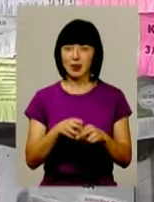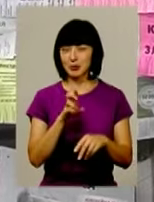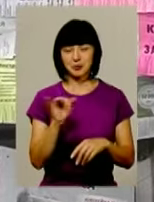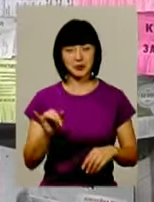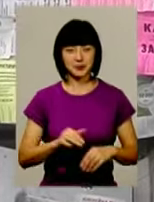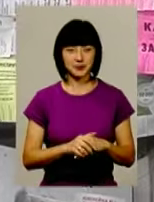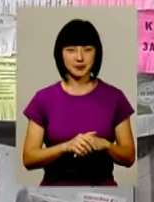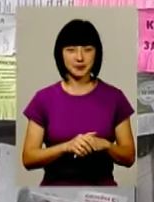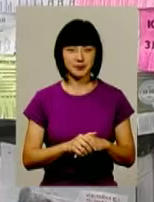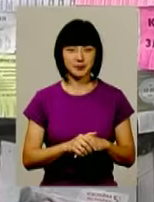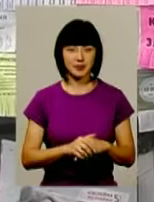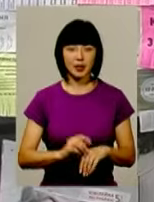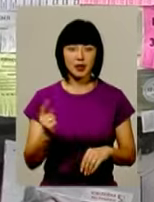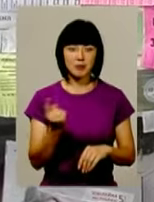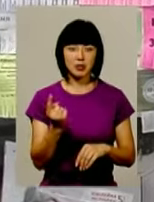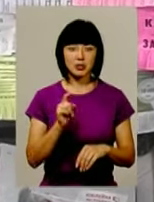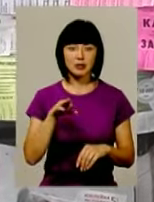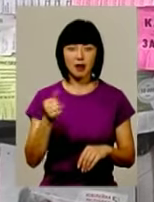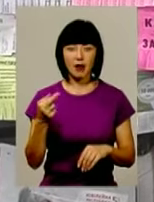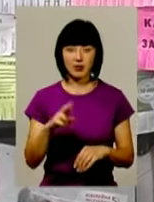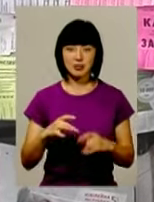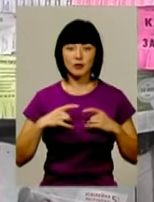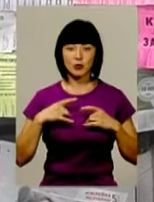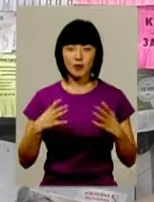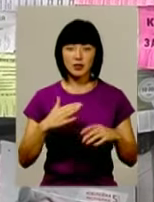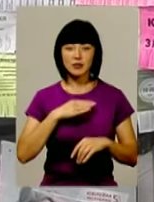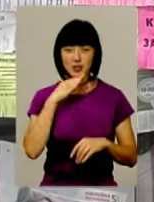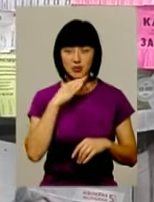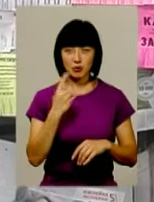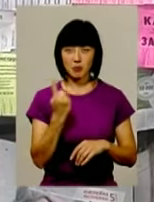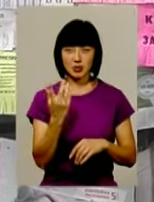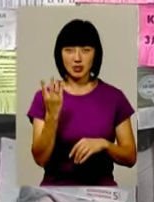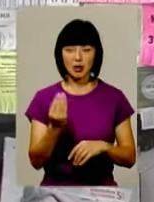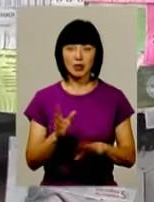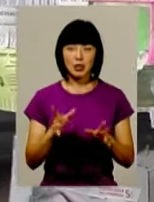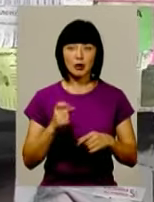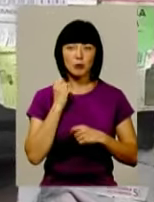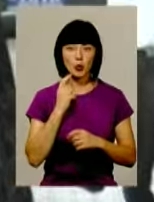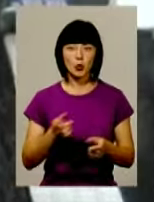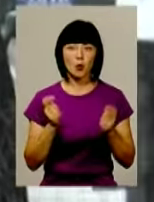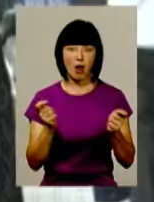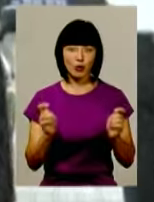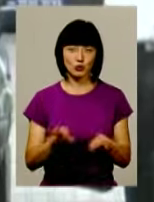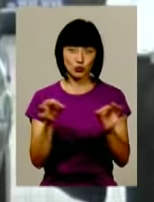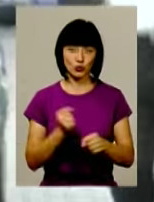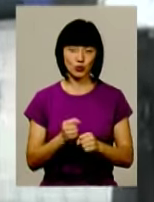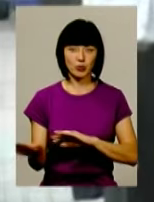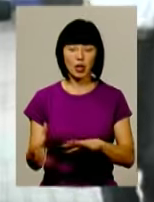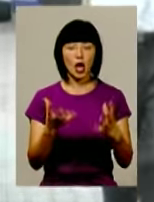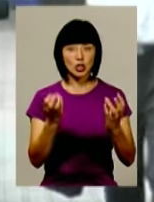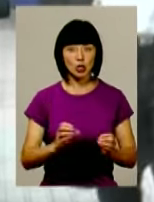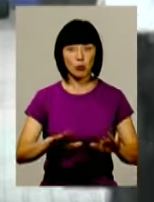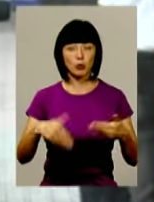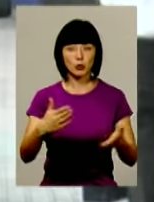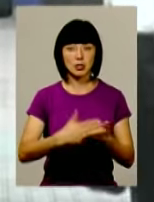Вистачить одного першого травня, щоб святкувати, тільки п'ють, гуляють, більше нічого. А ще чиновники пропонують